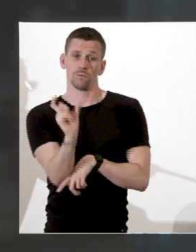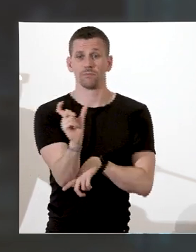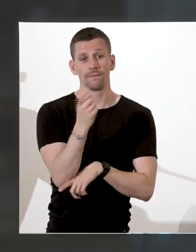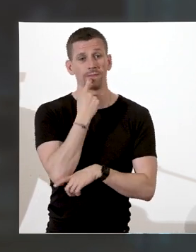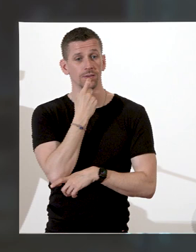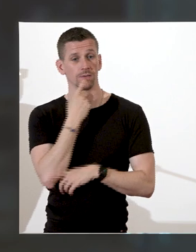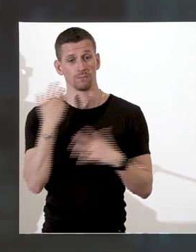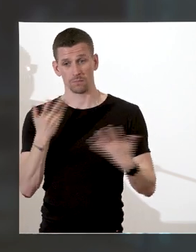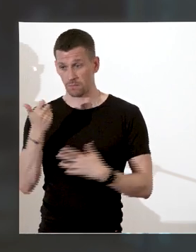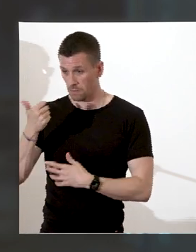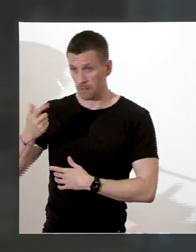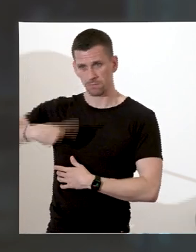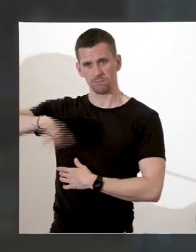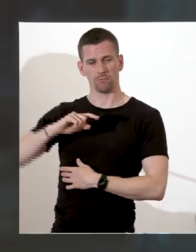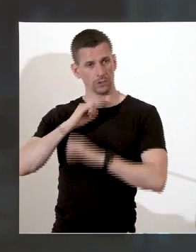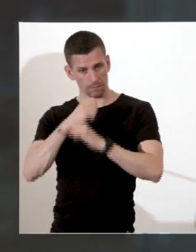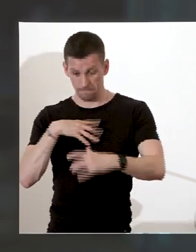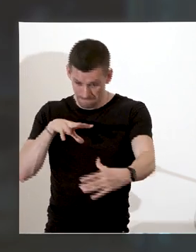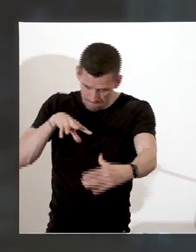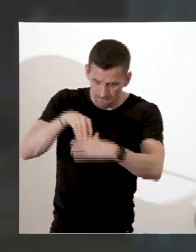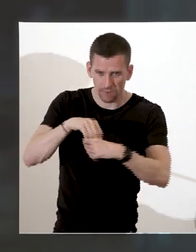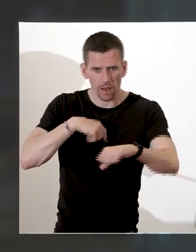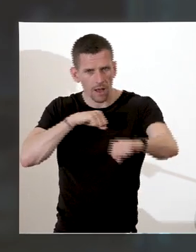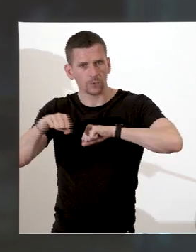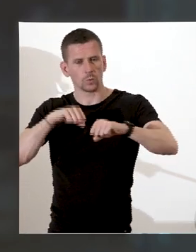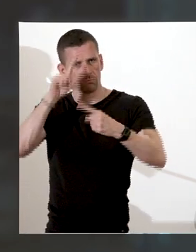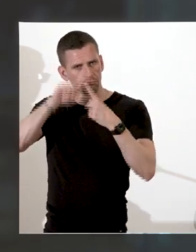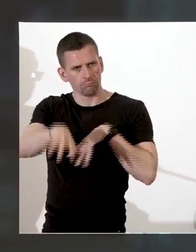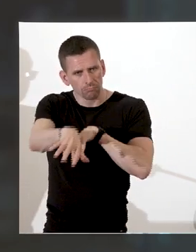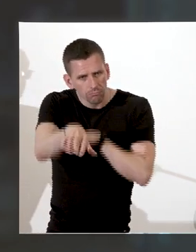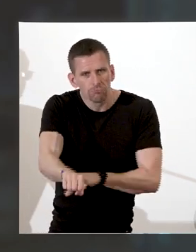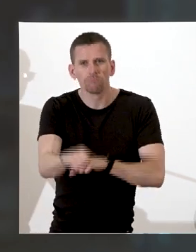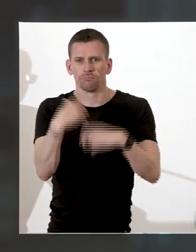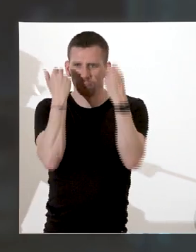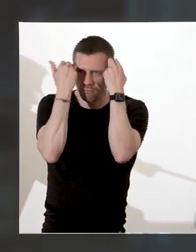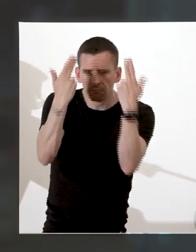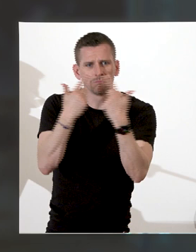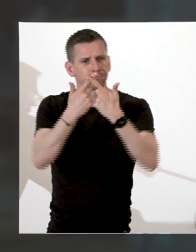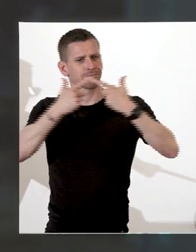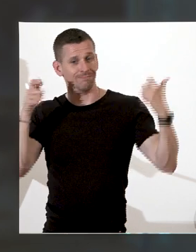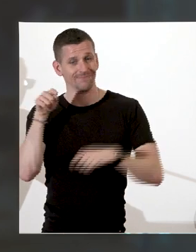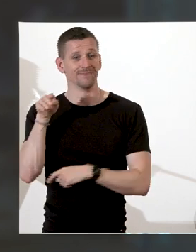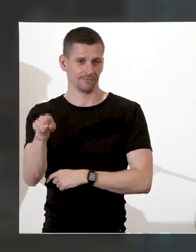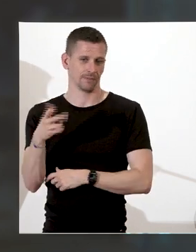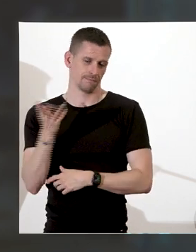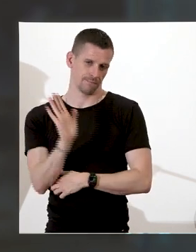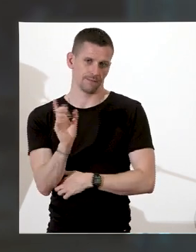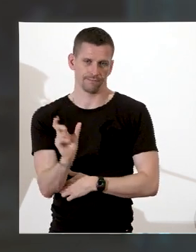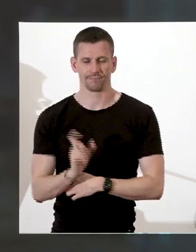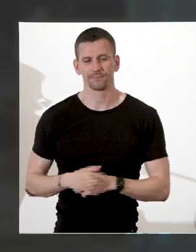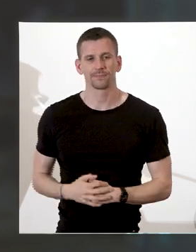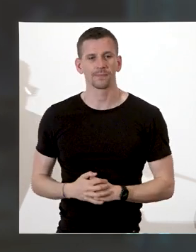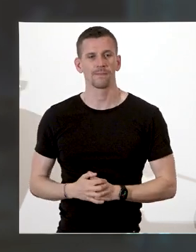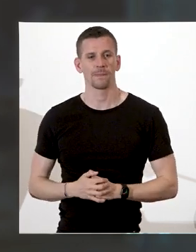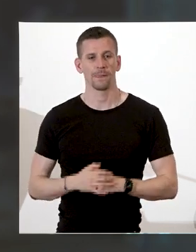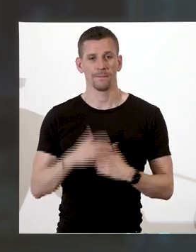Les différentes formes de résistance à la mise en esclavage, dont ce tableau est le reflet, en